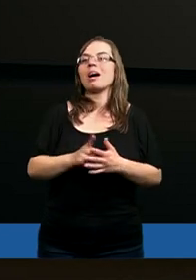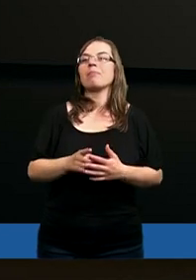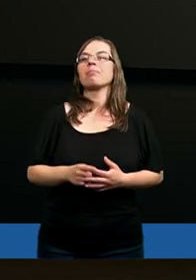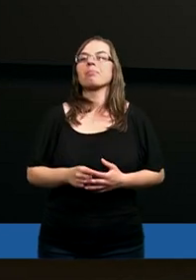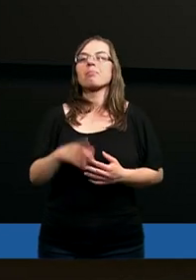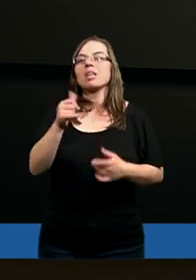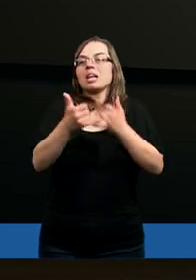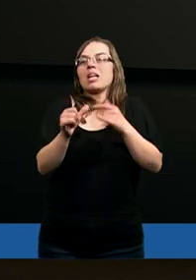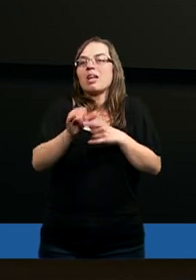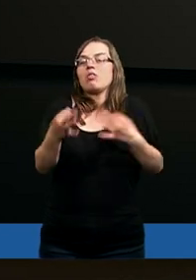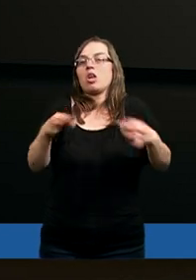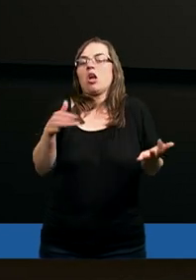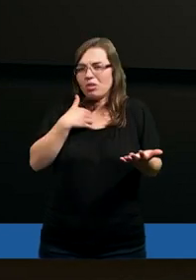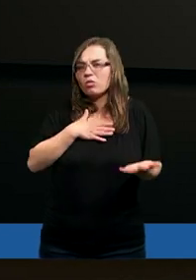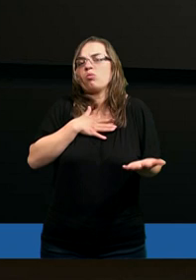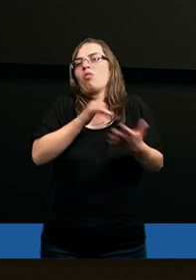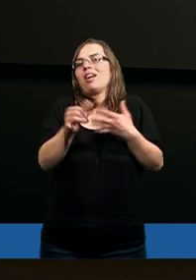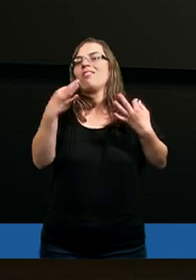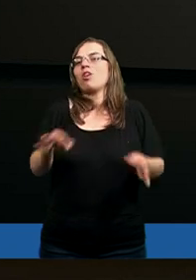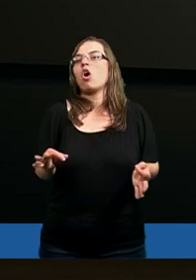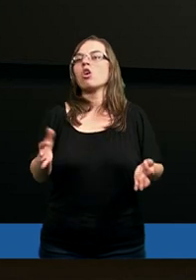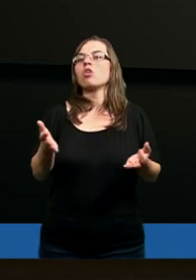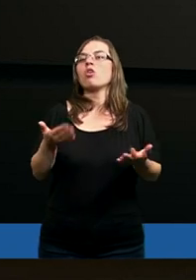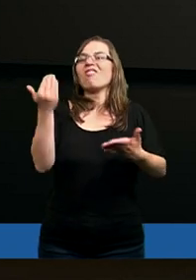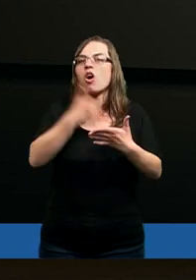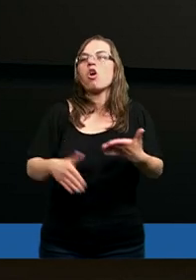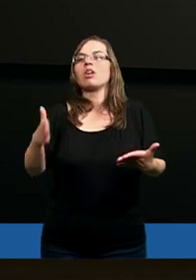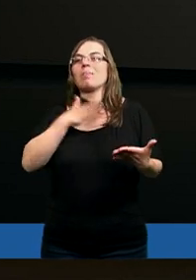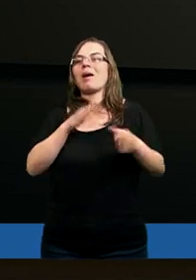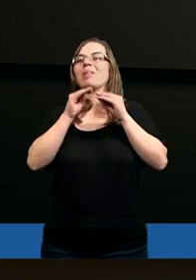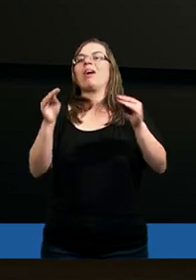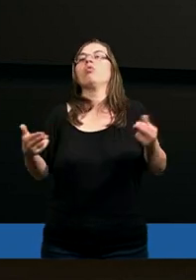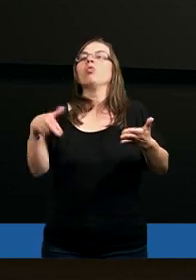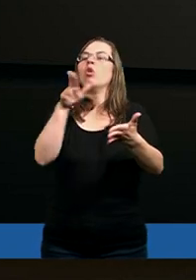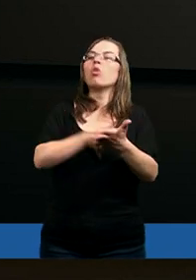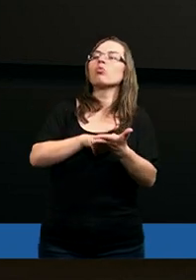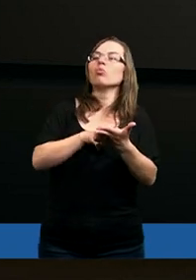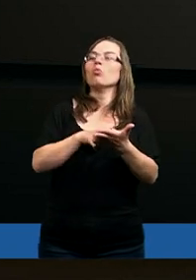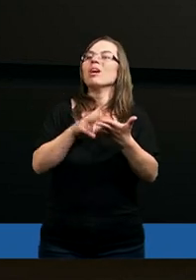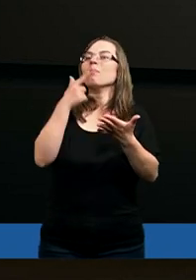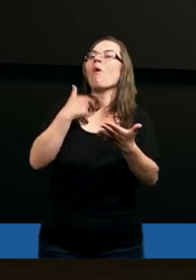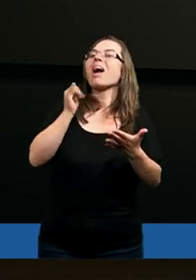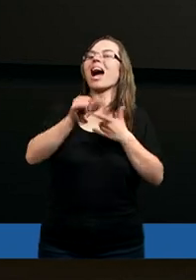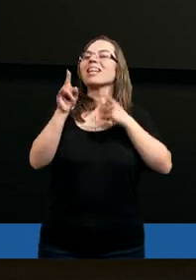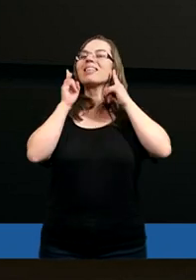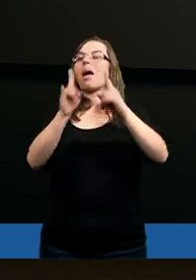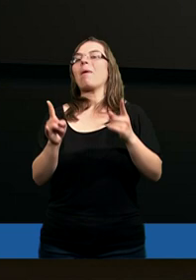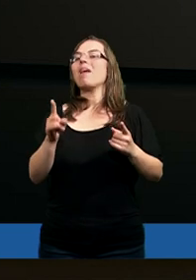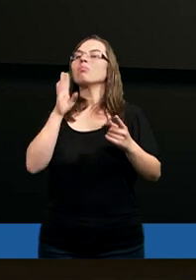Ale ludzie mówią, jestem wolny, w końcu jestem wolny. W końcu mam nauczyciela, który mi otworzył oczy, jak jest naprawdę.